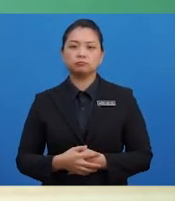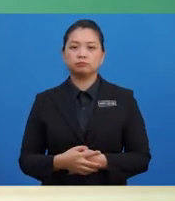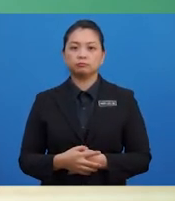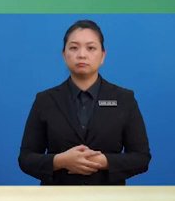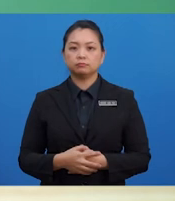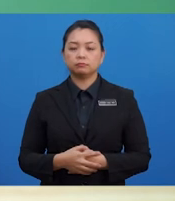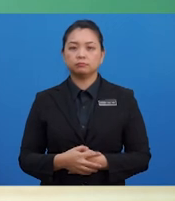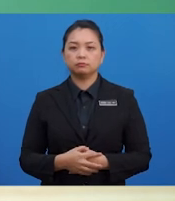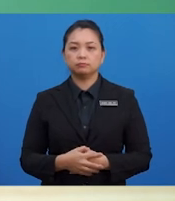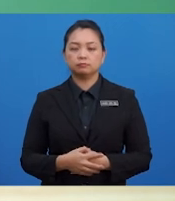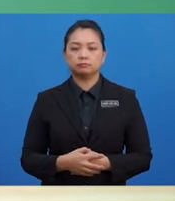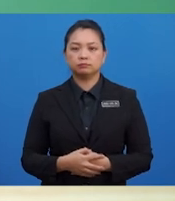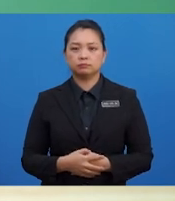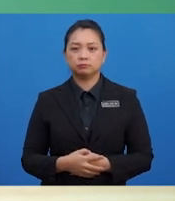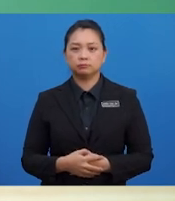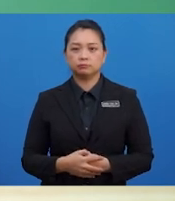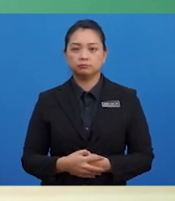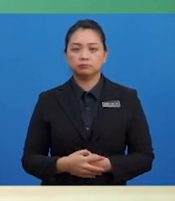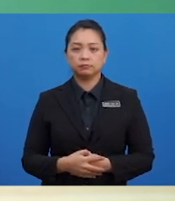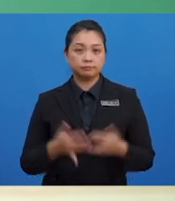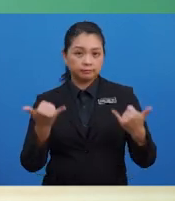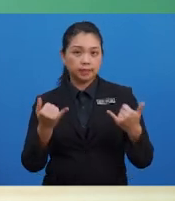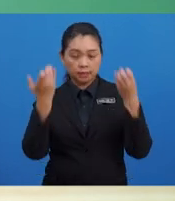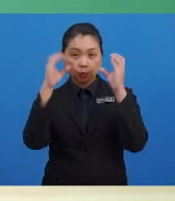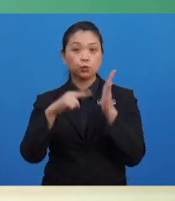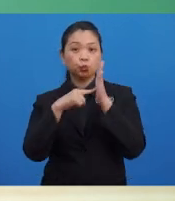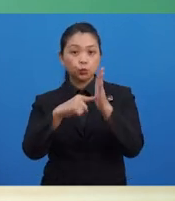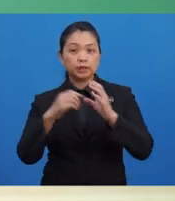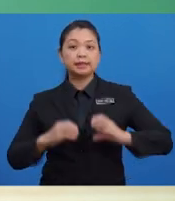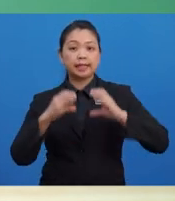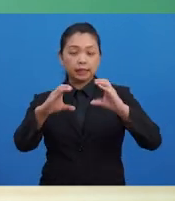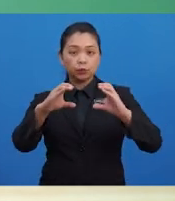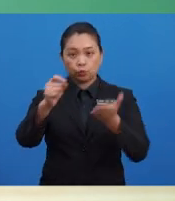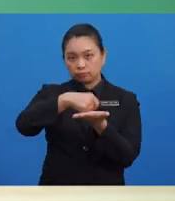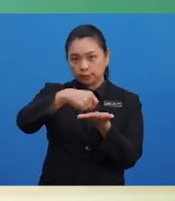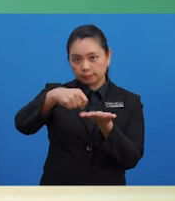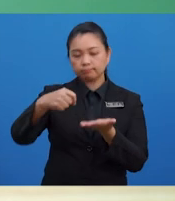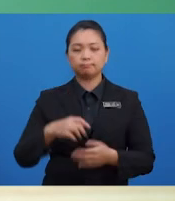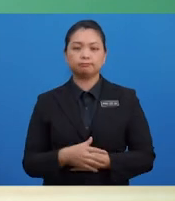Mari cikgu tunjukkan cara untuk mencatat ke dalam akaun untung rugi.